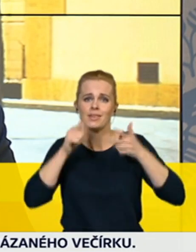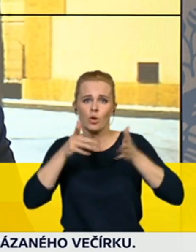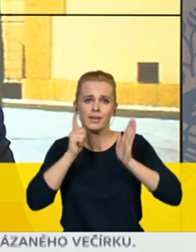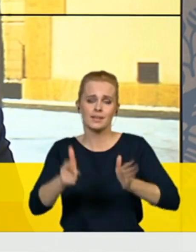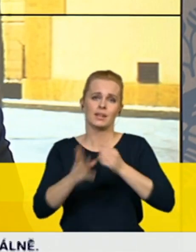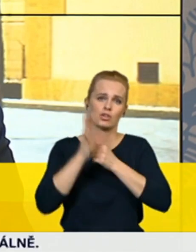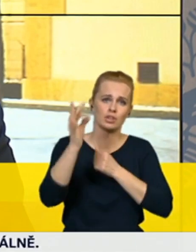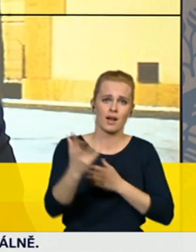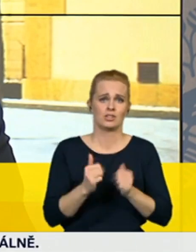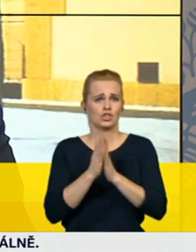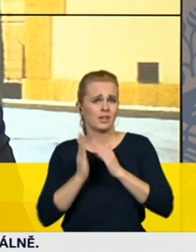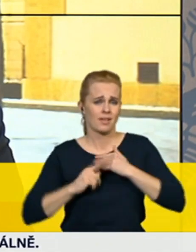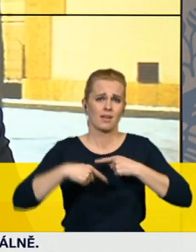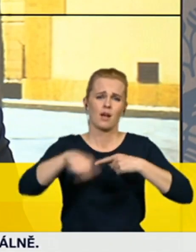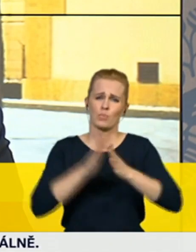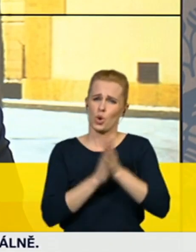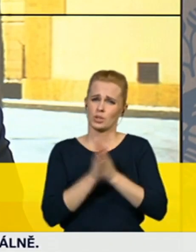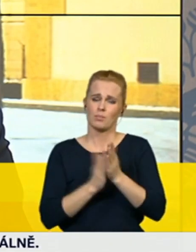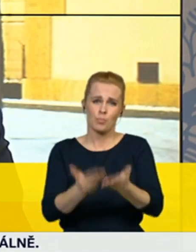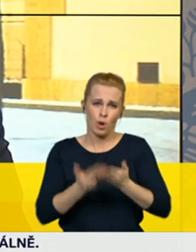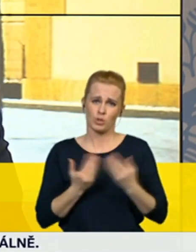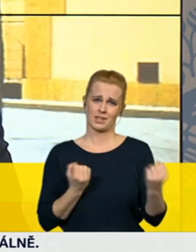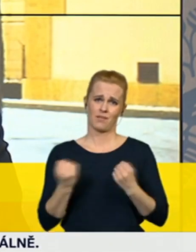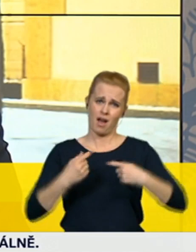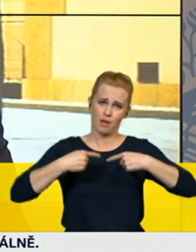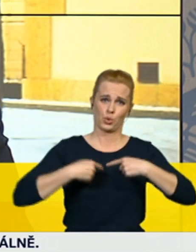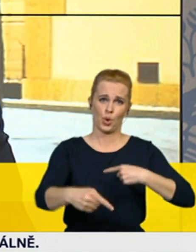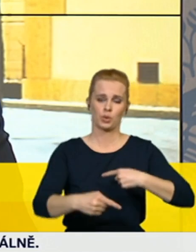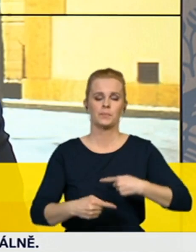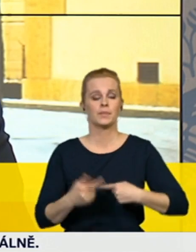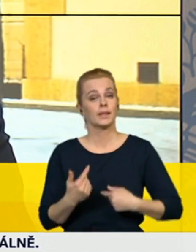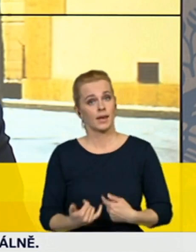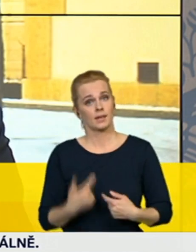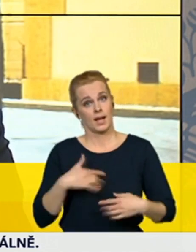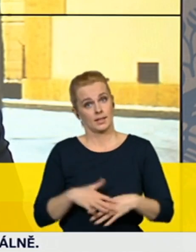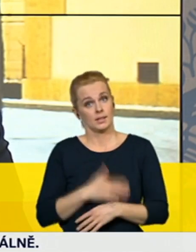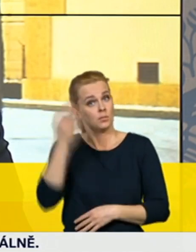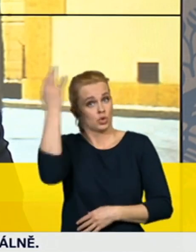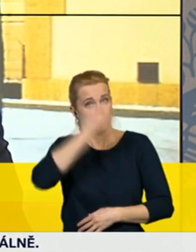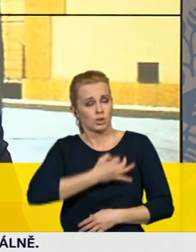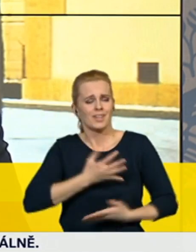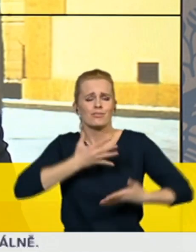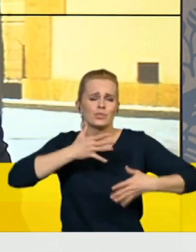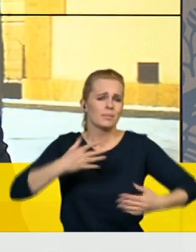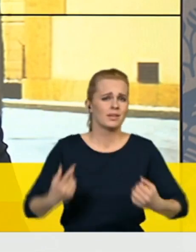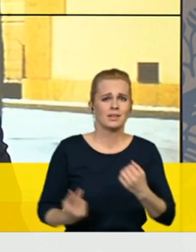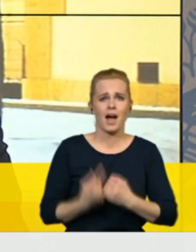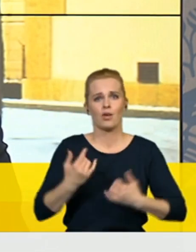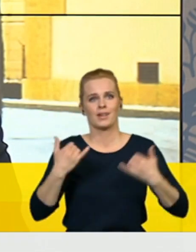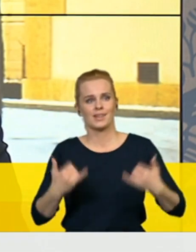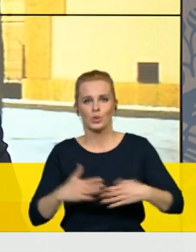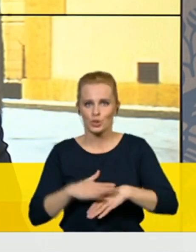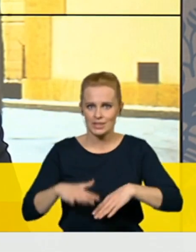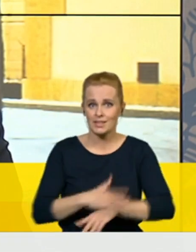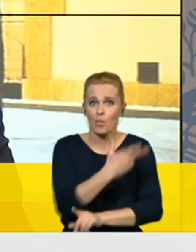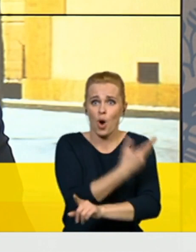nebudou jednoduché, ale přišlo by mi smutné, kdyby ve chvíli, kdy se nám už ukazuje světo na konci tu nolu v podobě